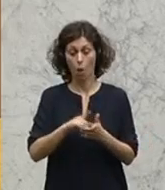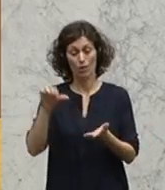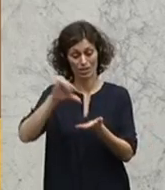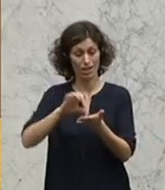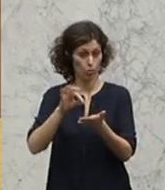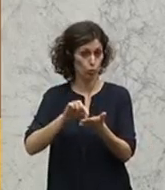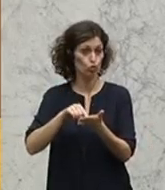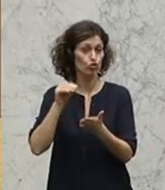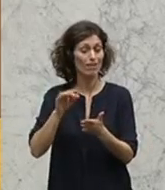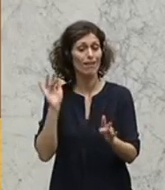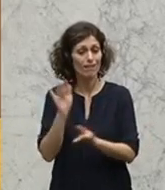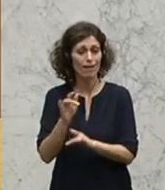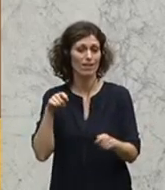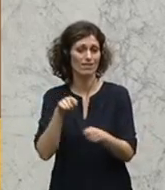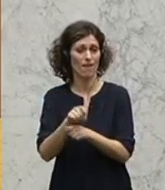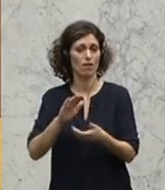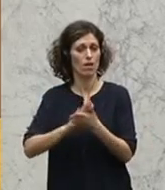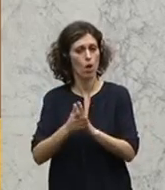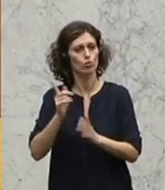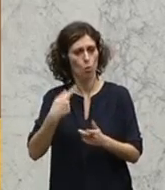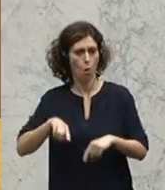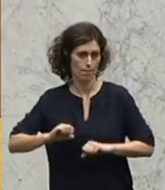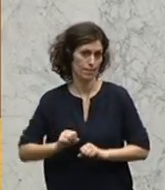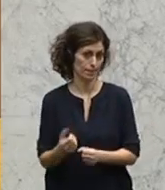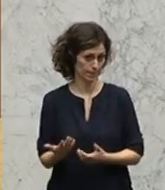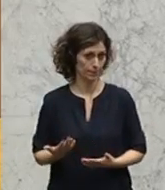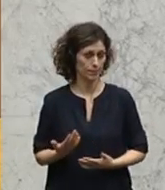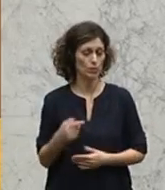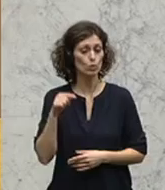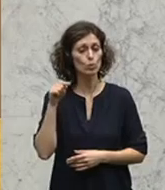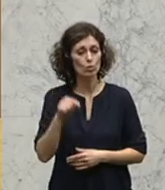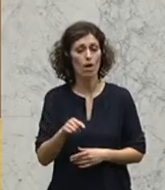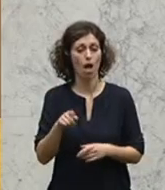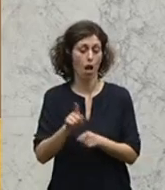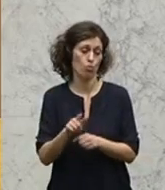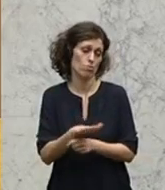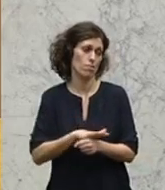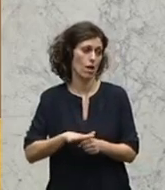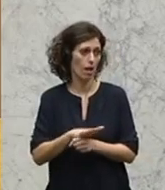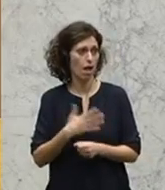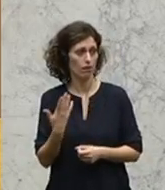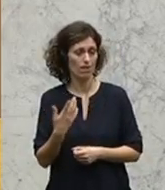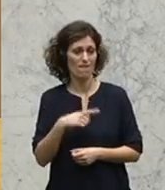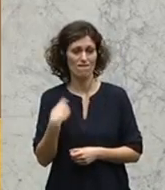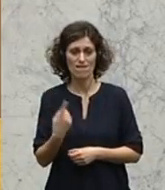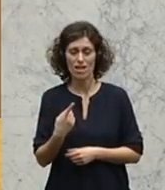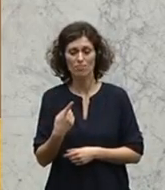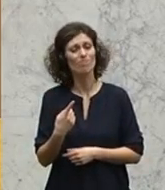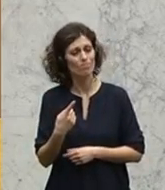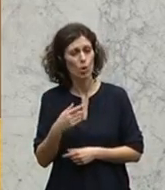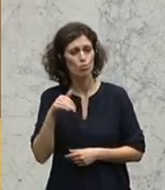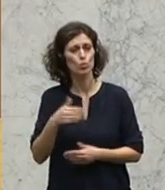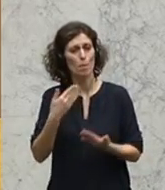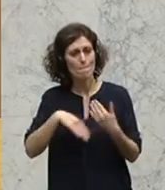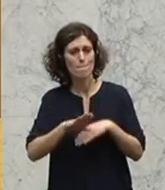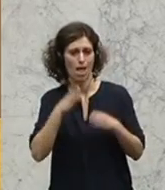Zwangsehen vorzugehen. Und das ist natürlich auch noch ein Bereich, dem wir uns, wie gesagt, verstärkt widmen